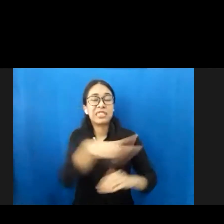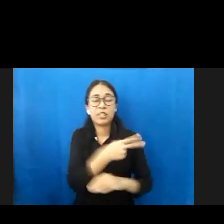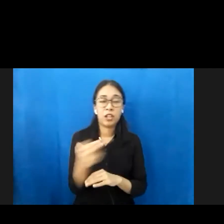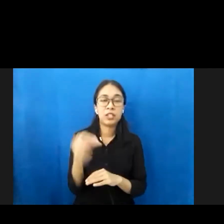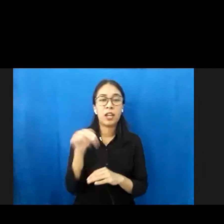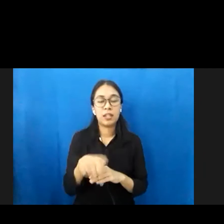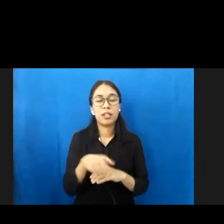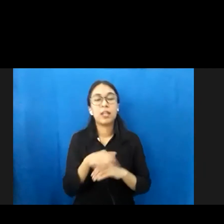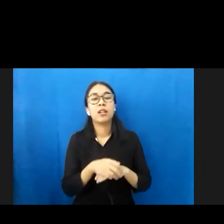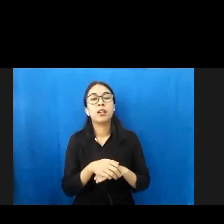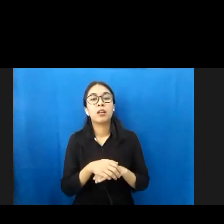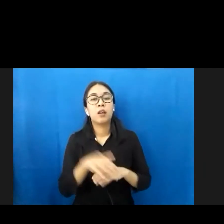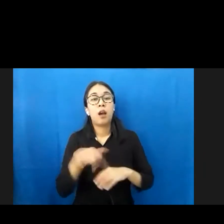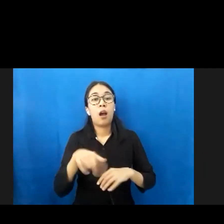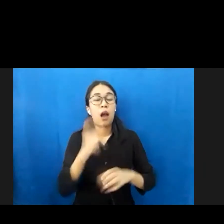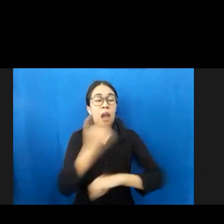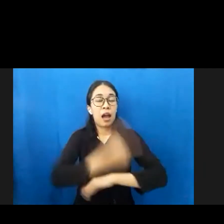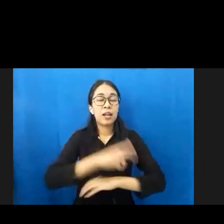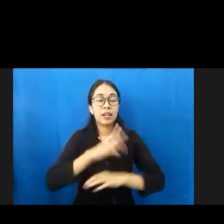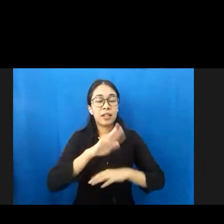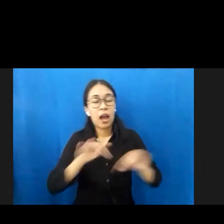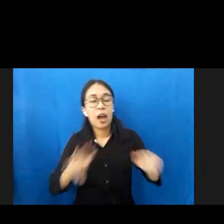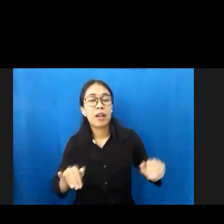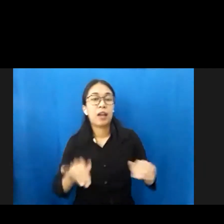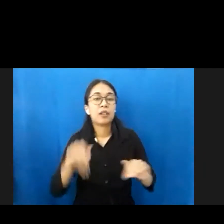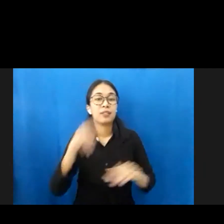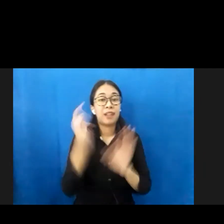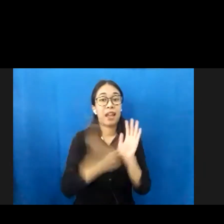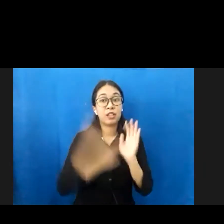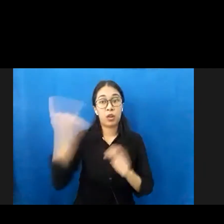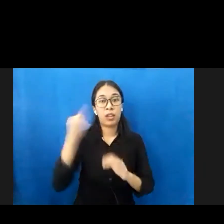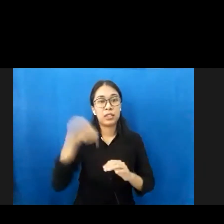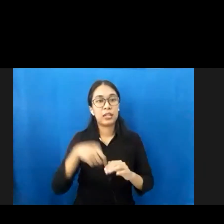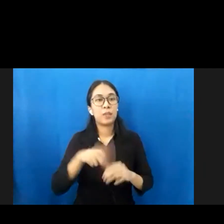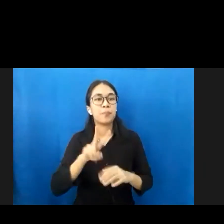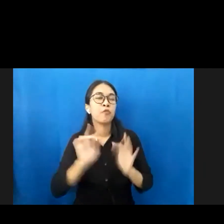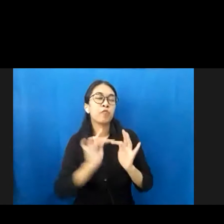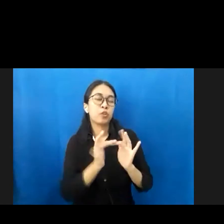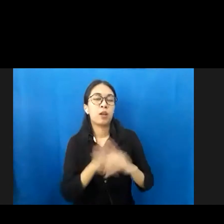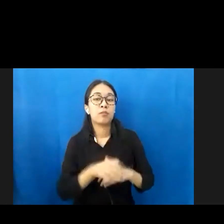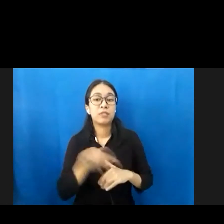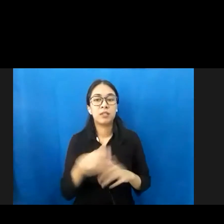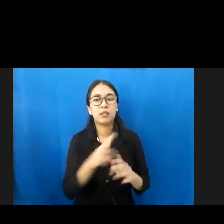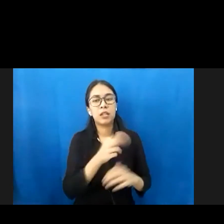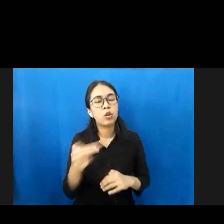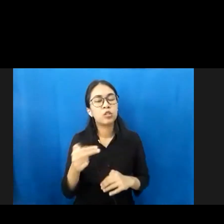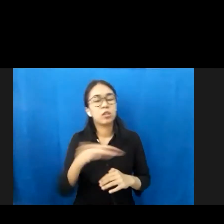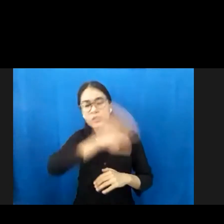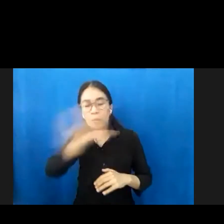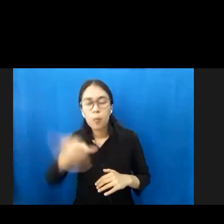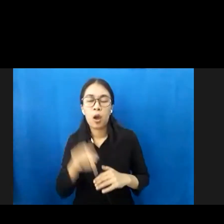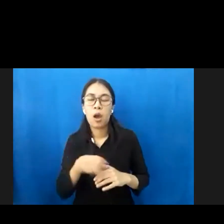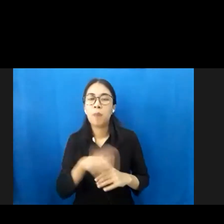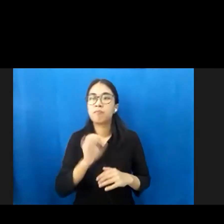Nasional pada tahun ini dilaksanakan secara virtual. Secara nasional, Indonesia belum keluar dari pandemi COVID-19 semenjak